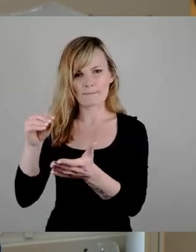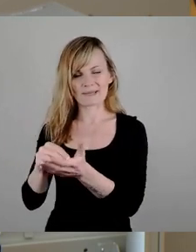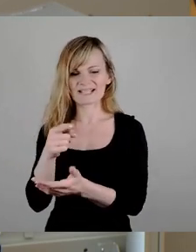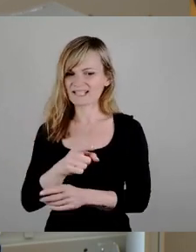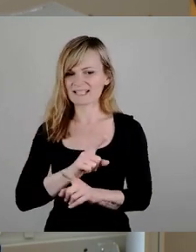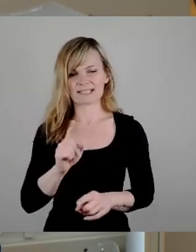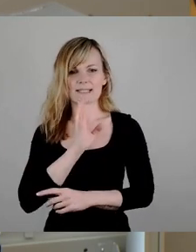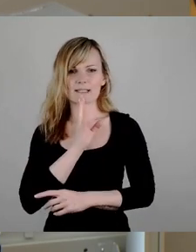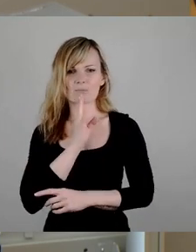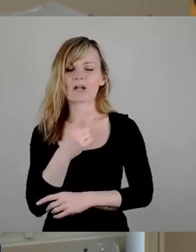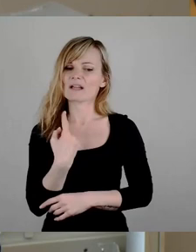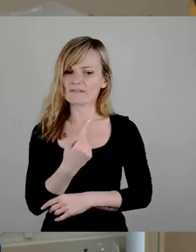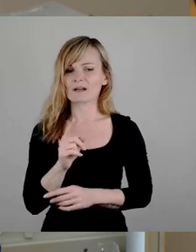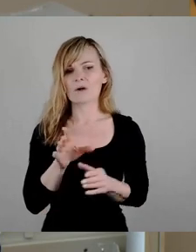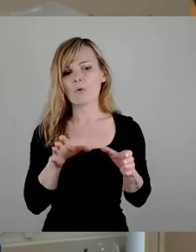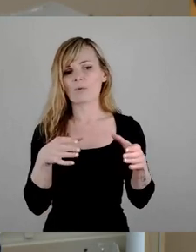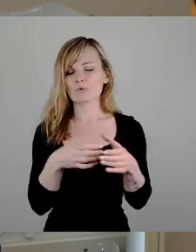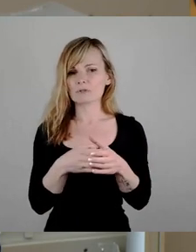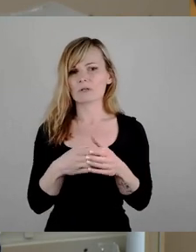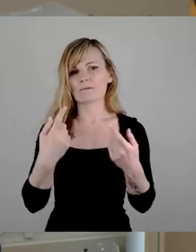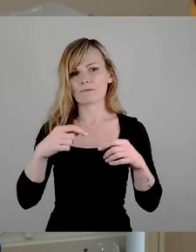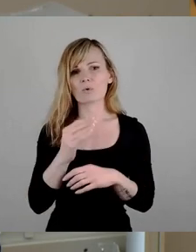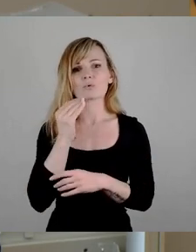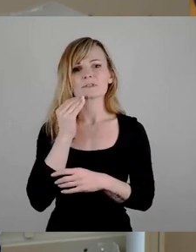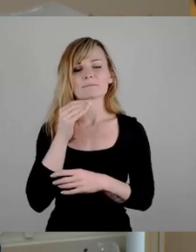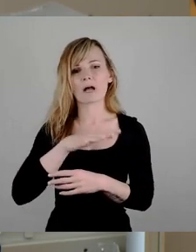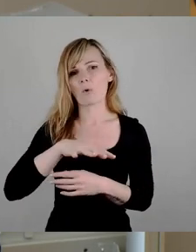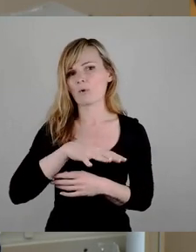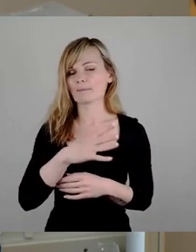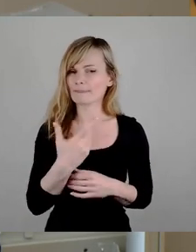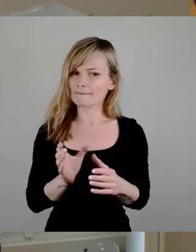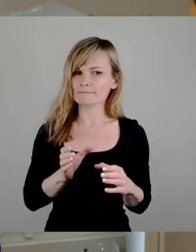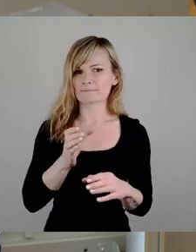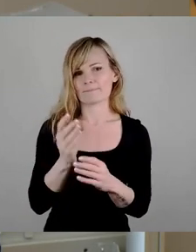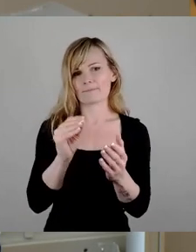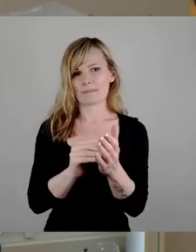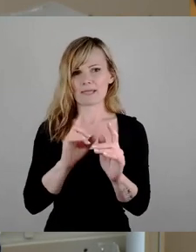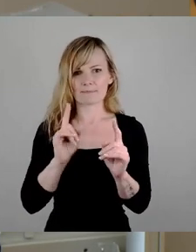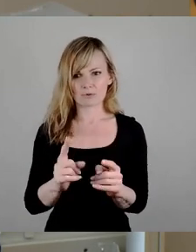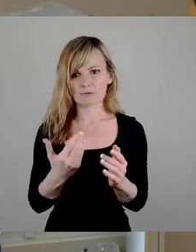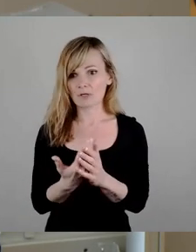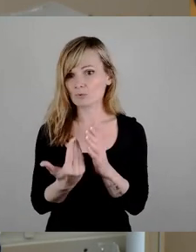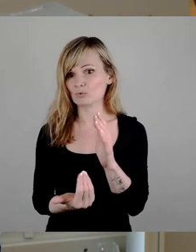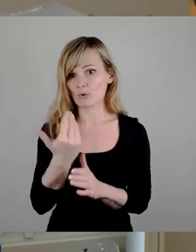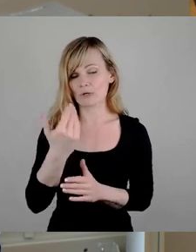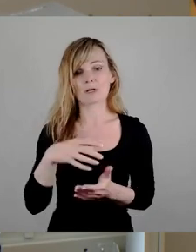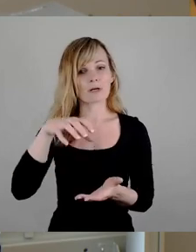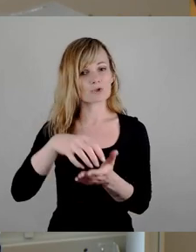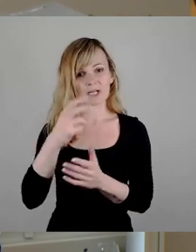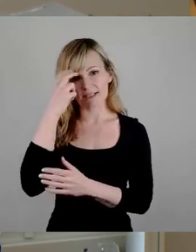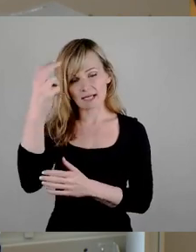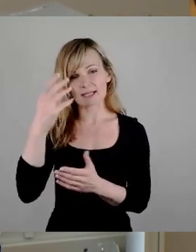auch mit kommunalen Wohnungsbau in die Spur gehen. Und das ist nichts Neues. Das hat der Stadtrat schon 2018